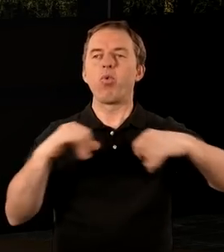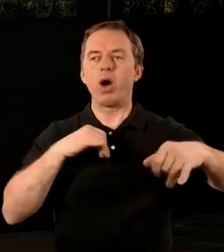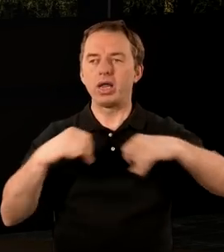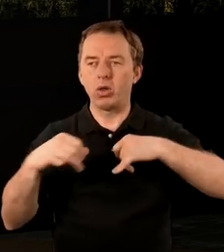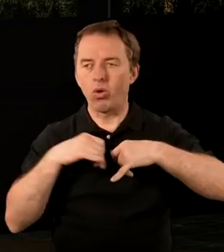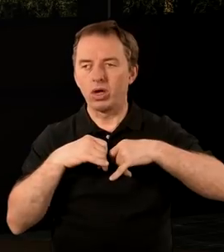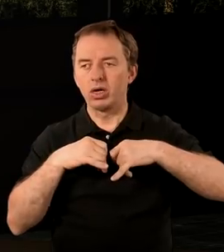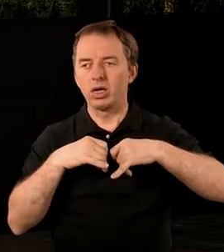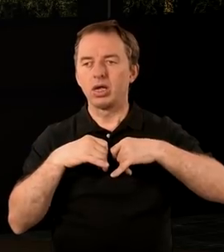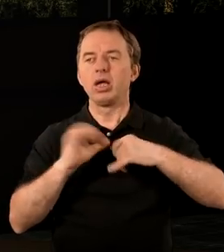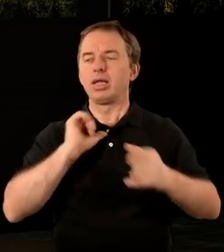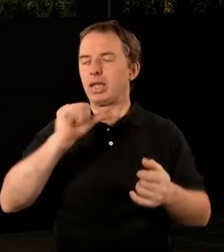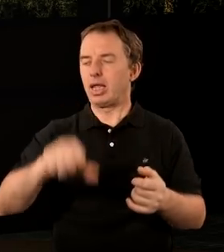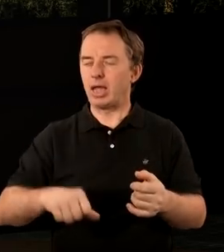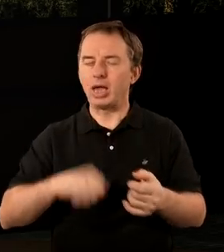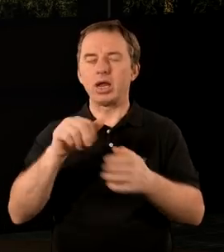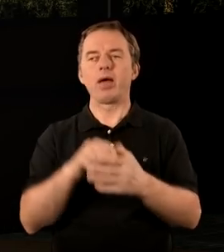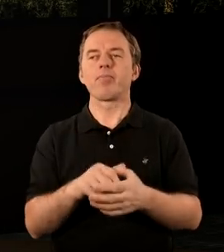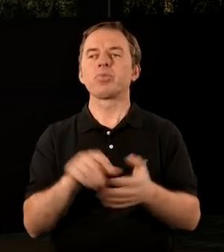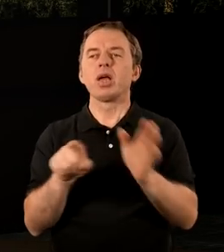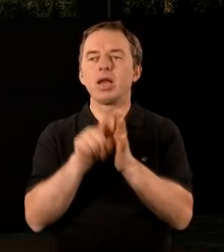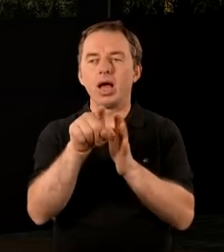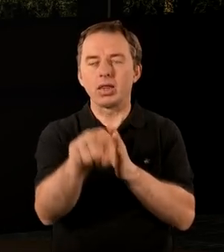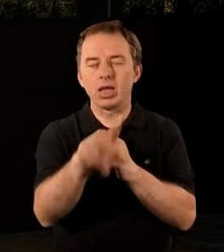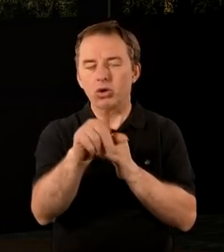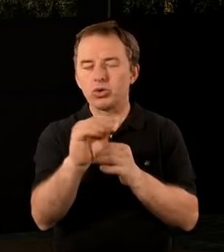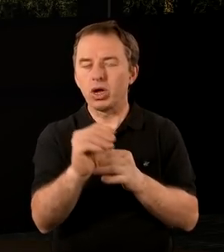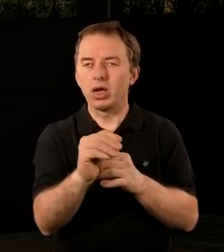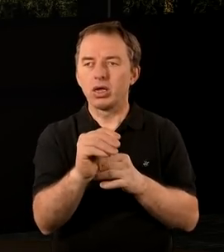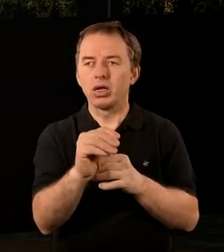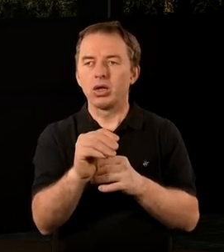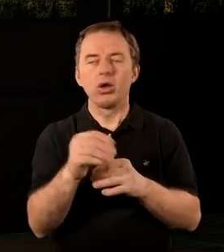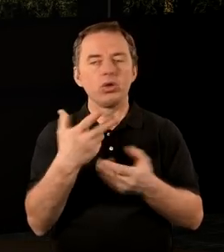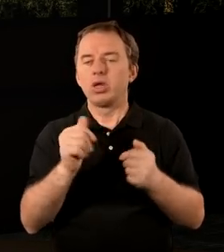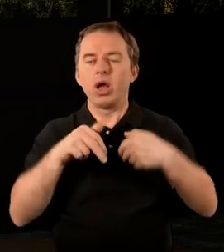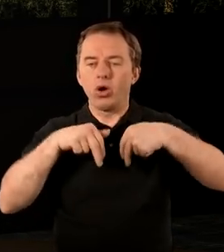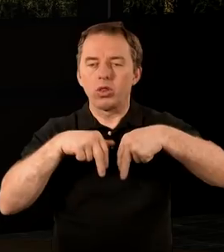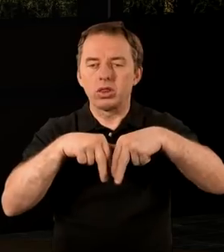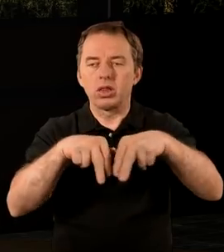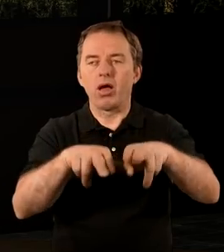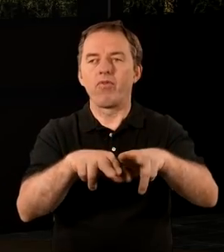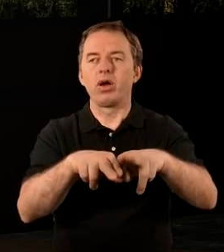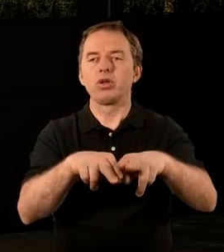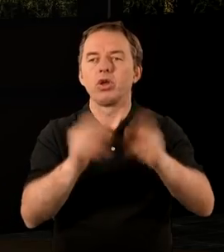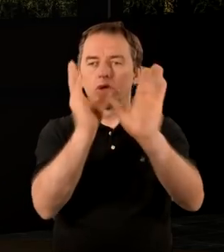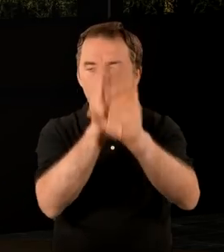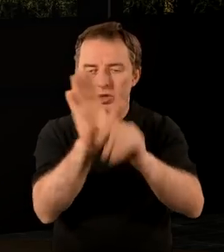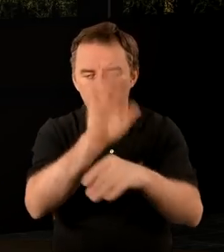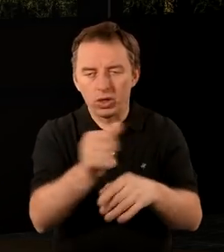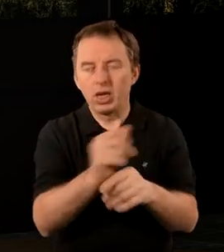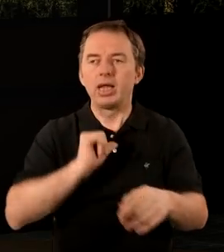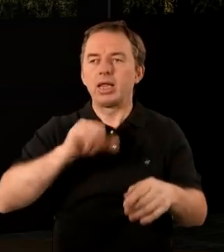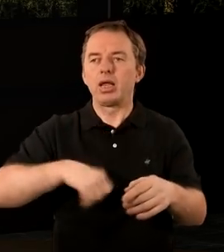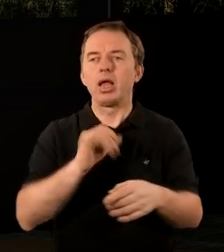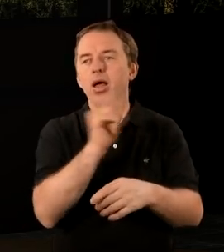cesarza, dlatego, że nie oddanie czci boskiej cesarzowi, nie